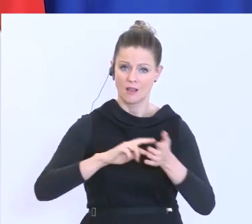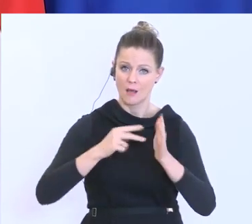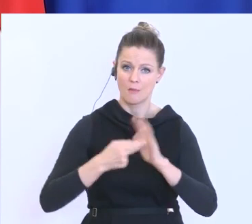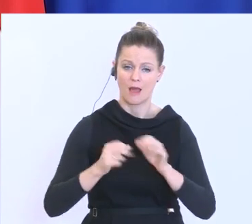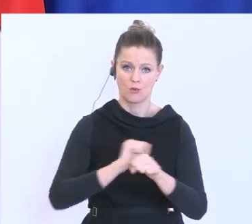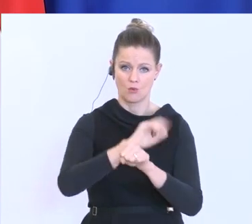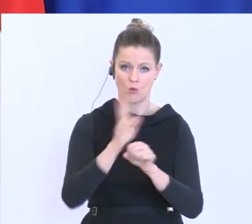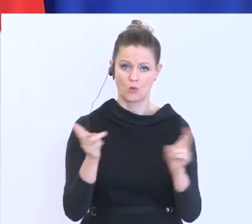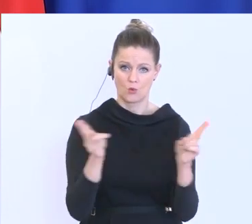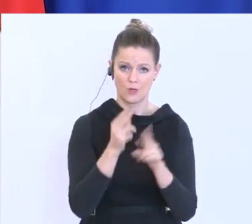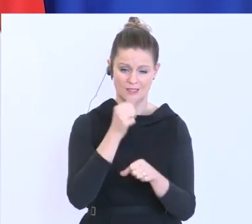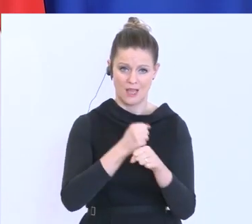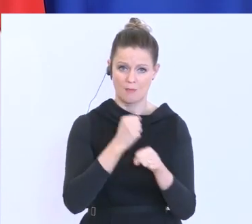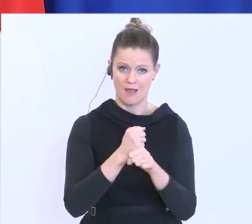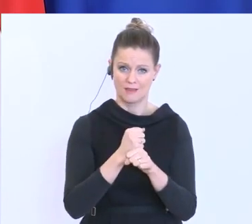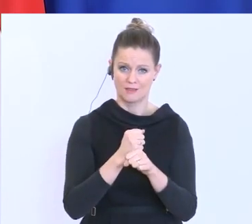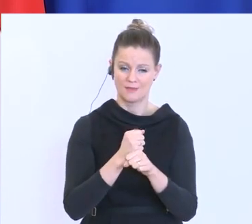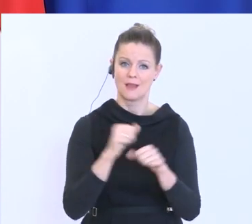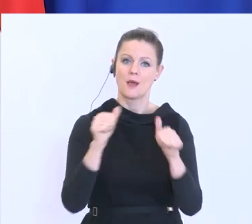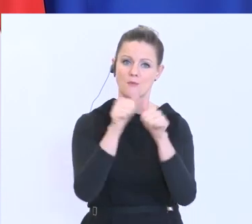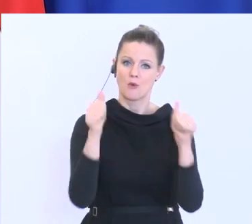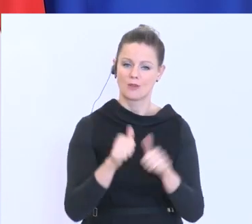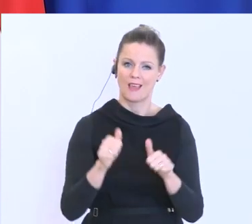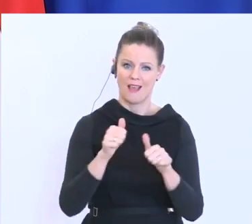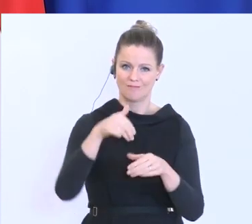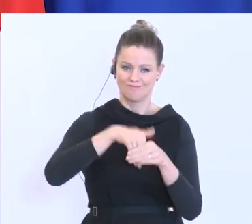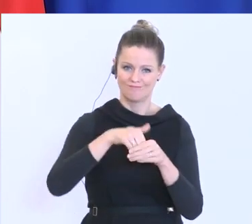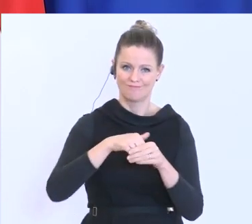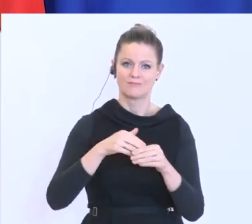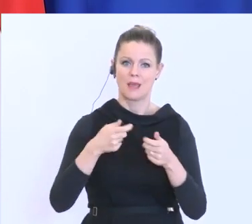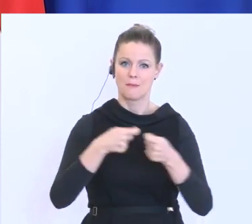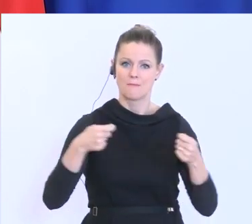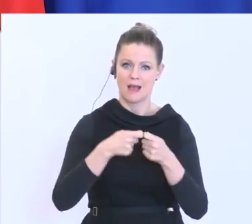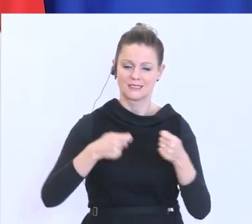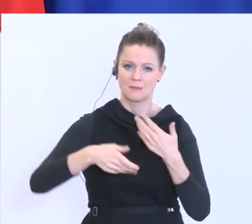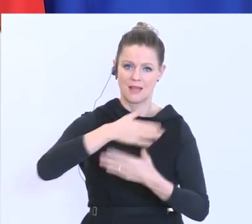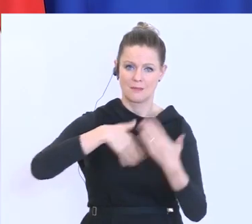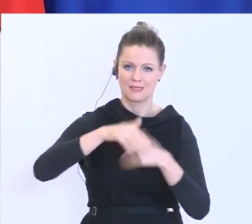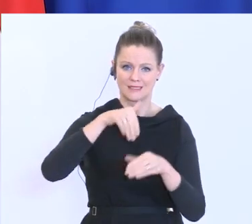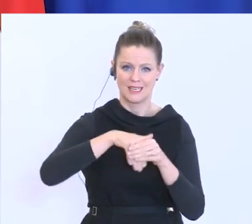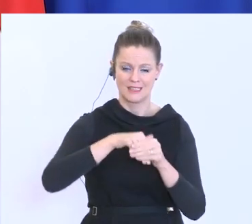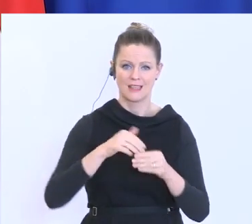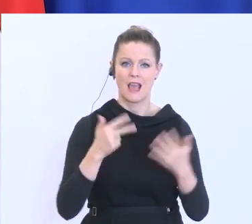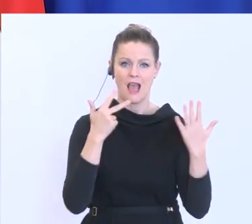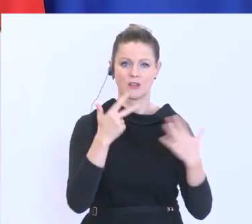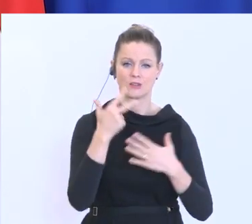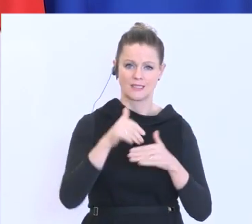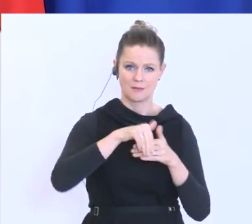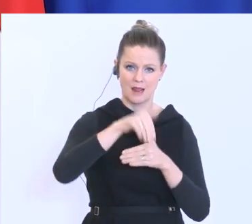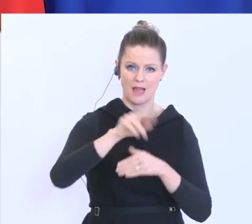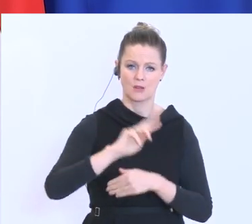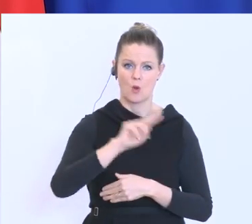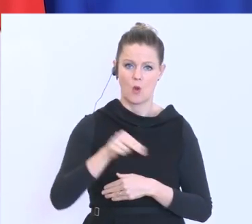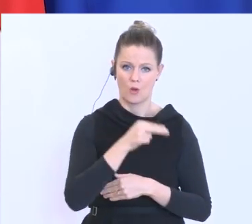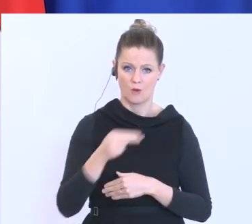wesentliches Modell im gesamten Maßnahmenmix von 38 Milliarden Euro. Denn für mich gilt Kurzarbeit